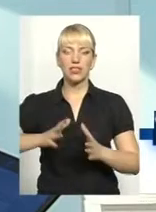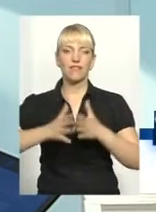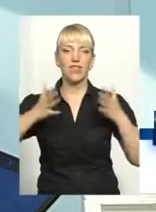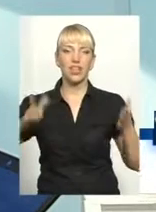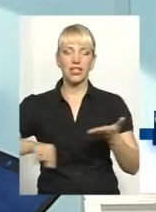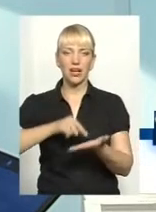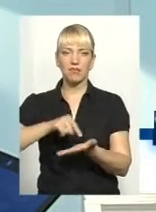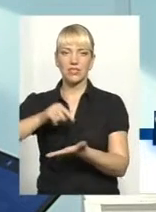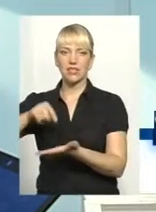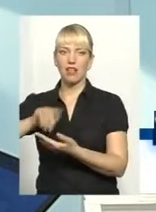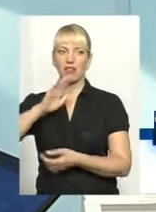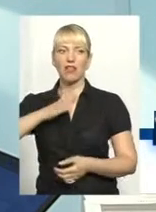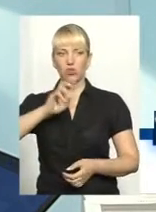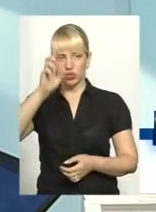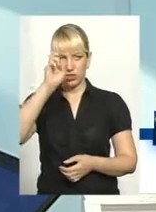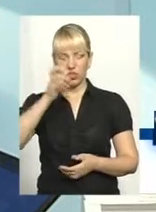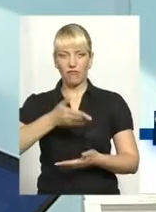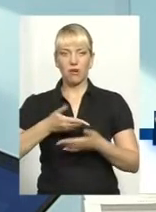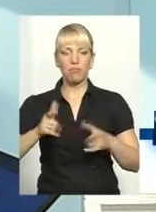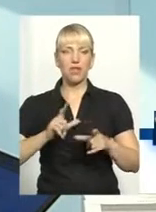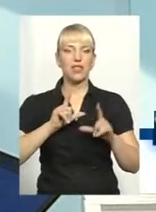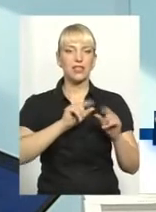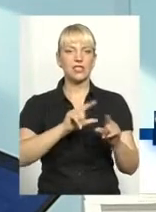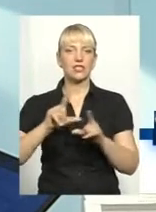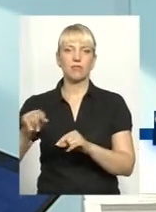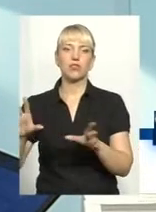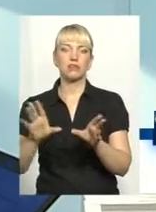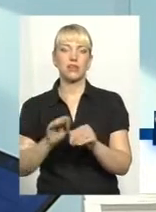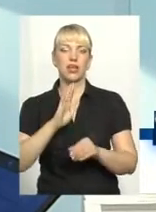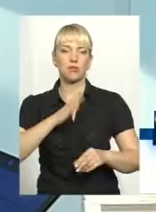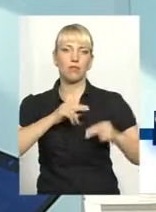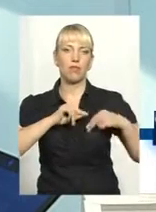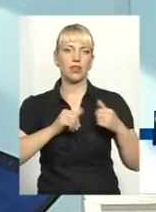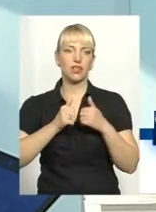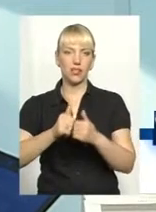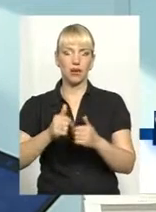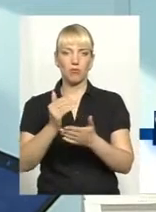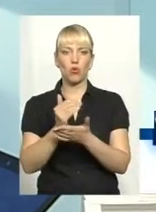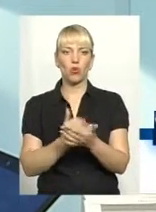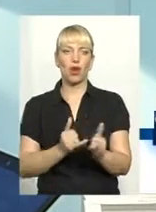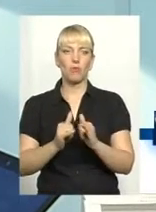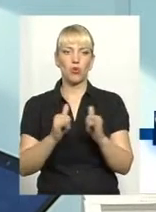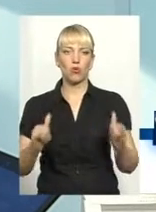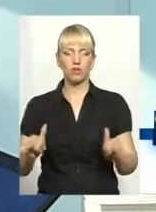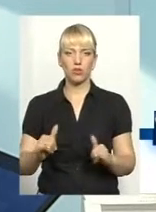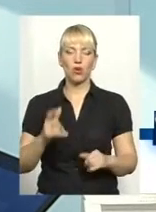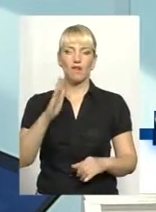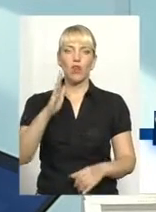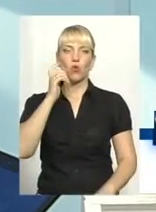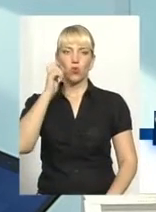містах нашої держави. Ми їздимо спільно з нашими партнерами з програмою розвитку ООН в Україні,